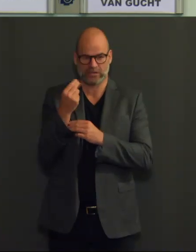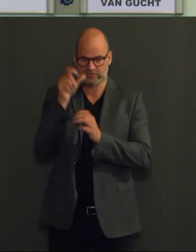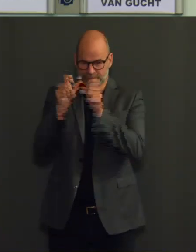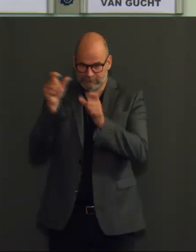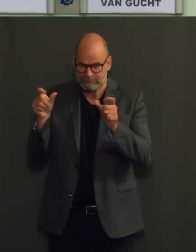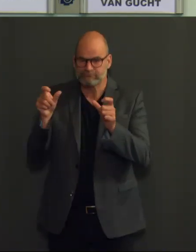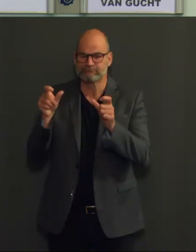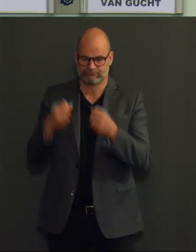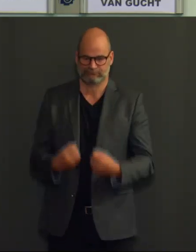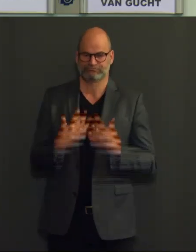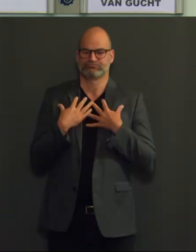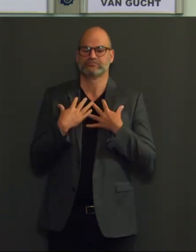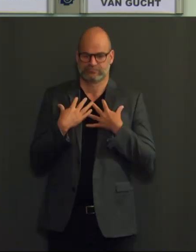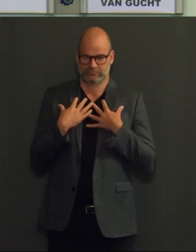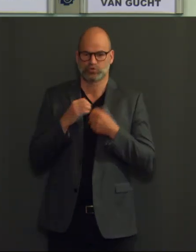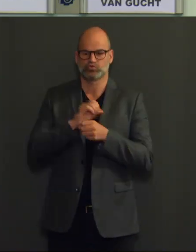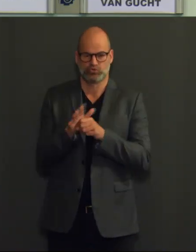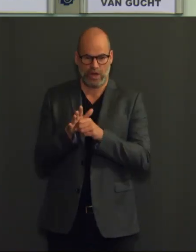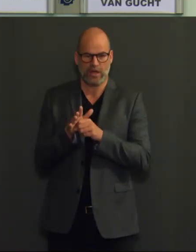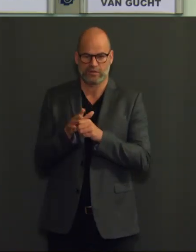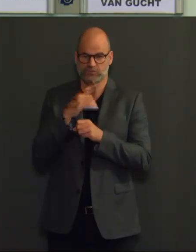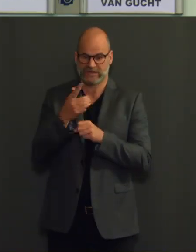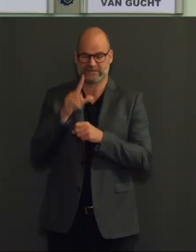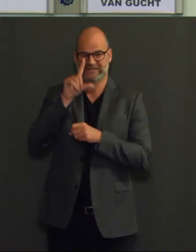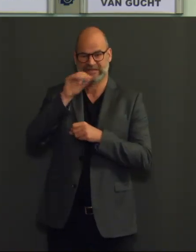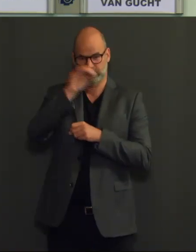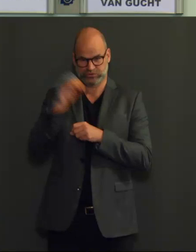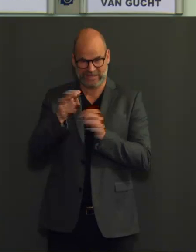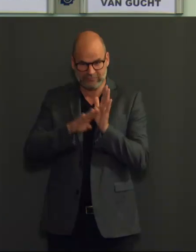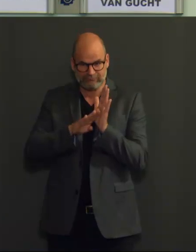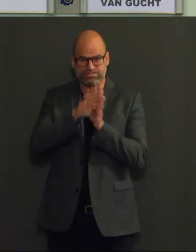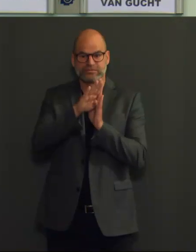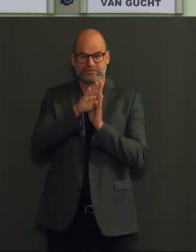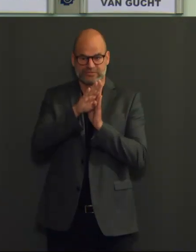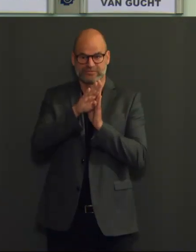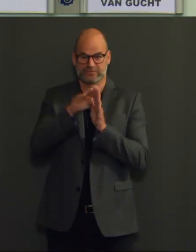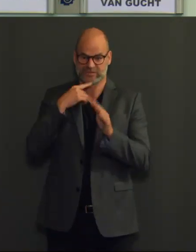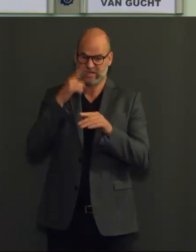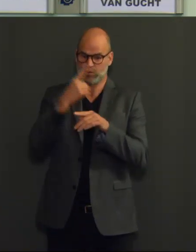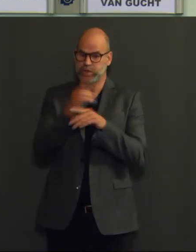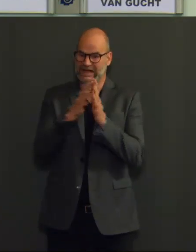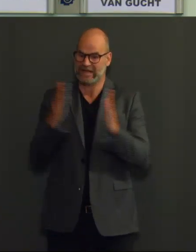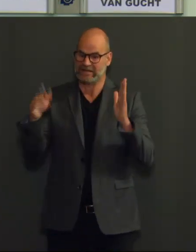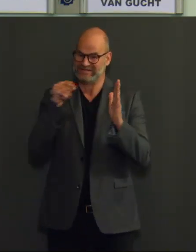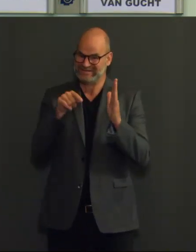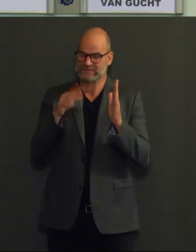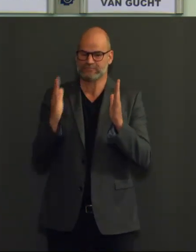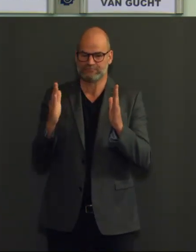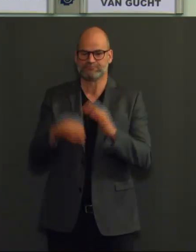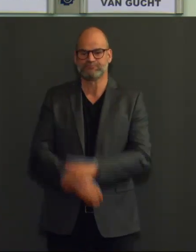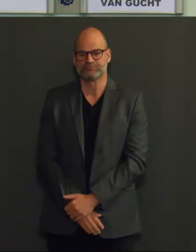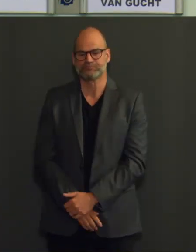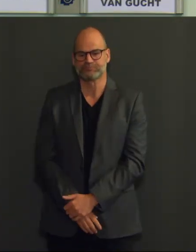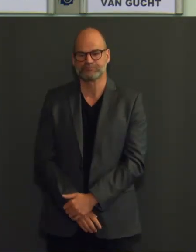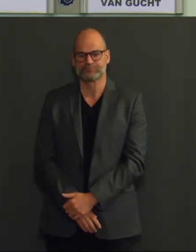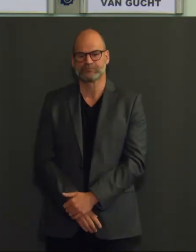En dat is een toename van 10% op weekbasis. Zoals gezegd is deze toename een artefact, omwille van